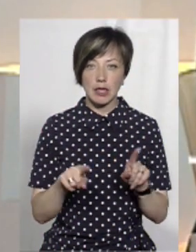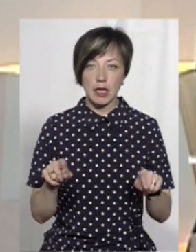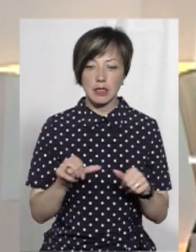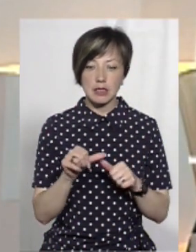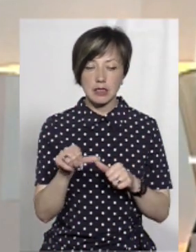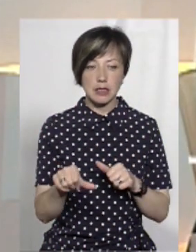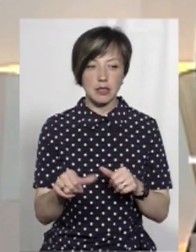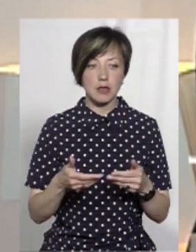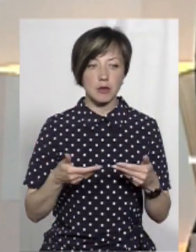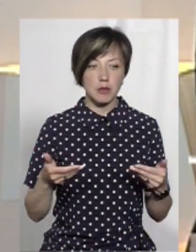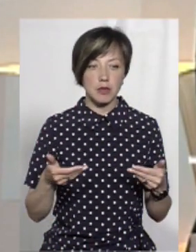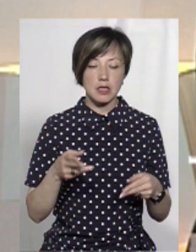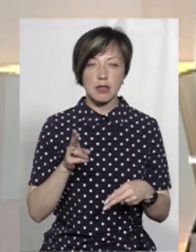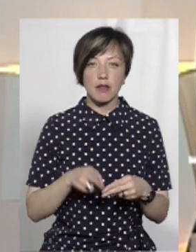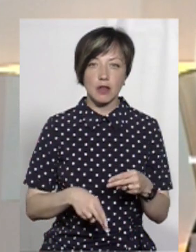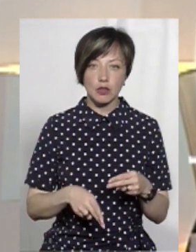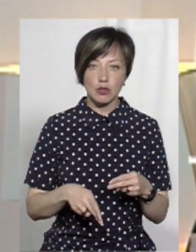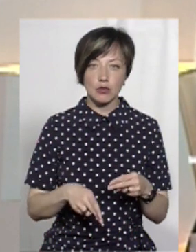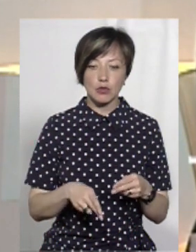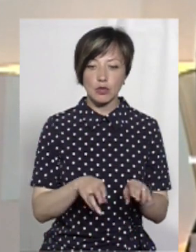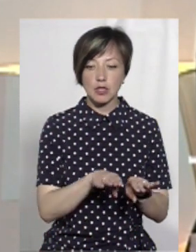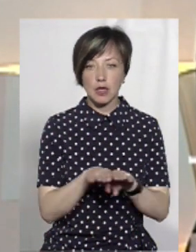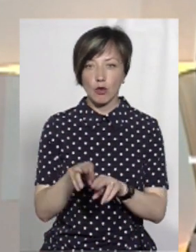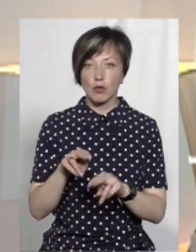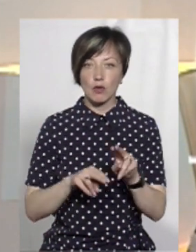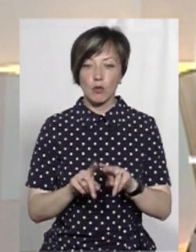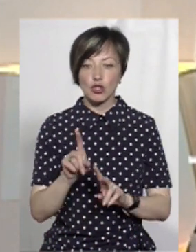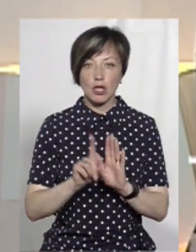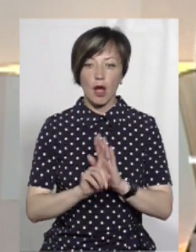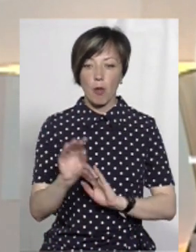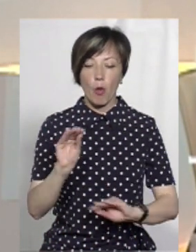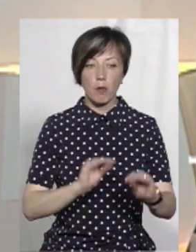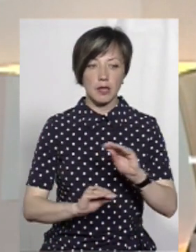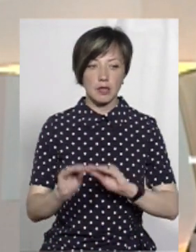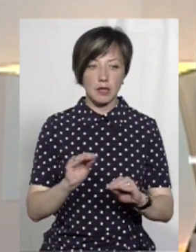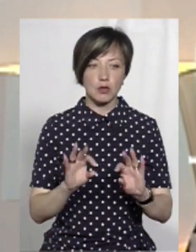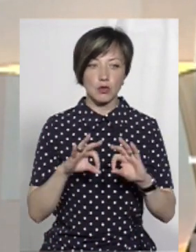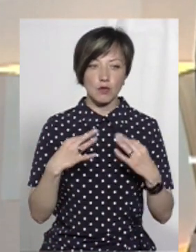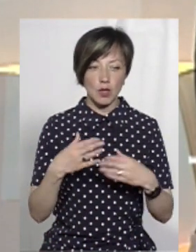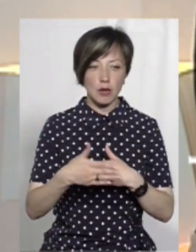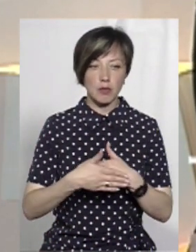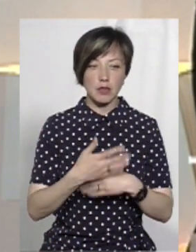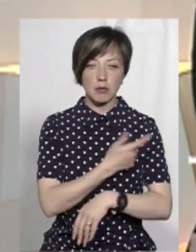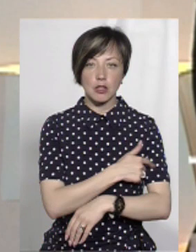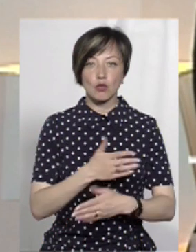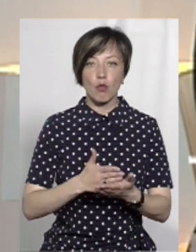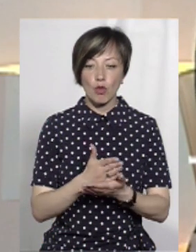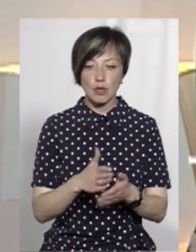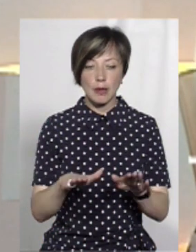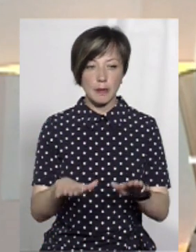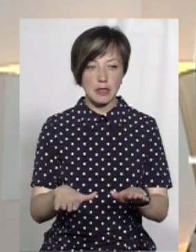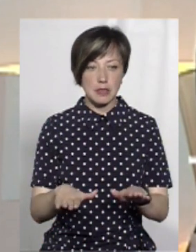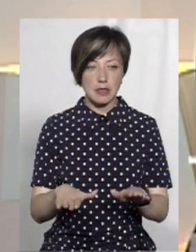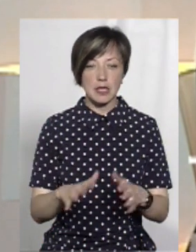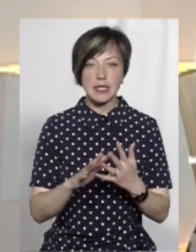деякі з них ми завершуємо стадію будівництва і починаємо стадію комплектації, що дозволить нам сьогодні наблизити медичну послугу саме на